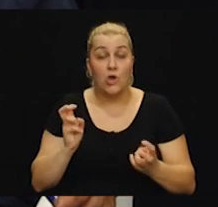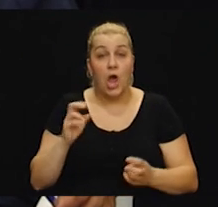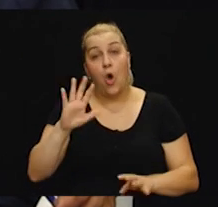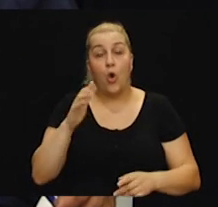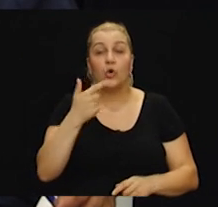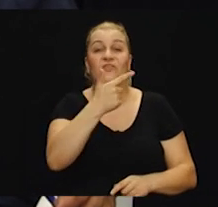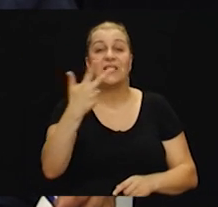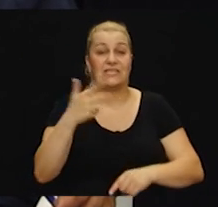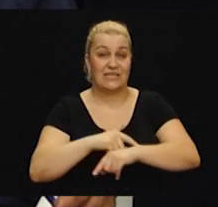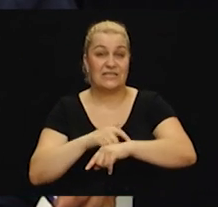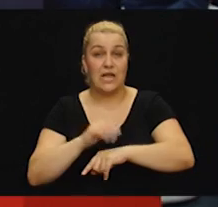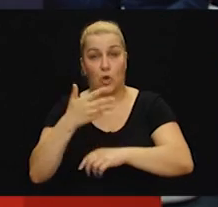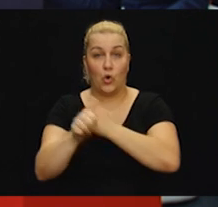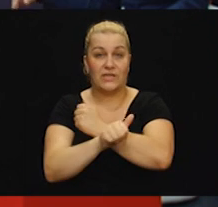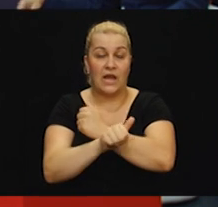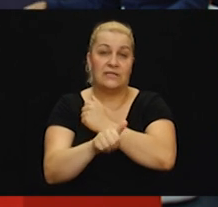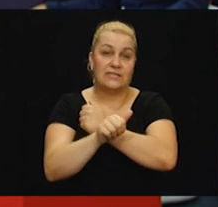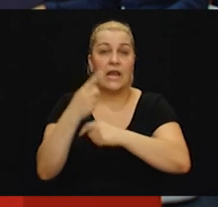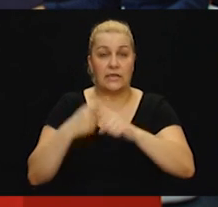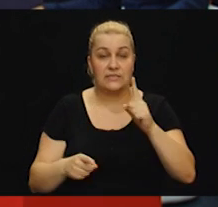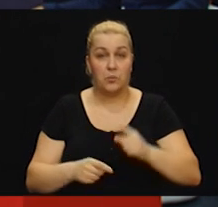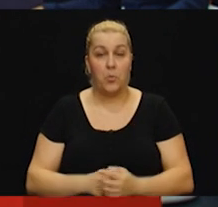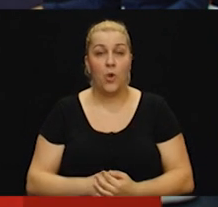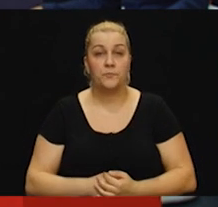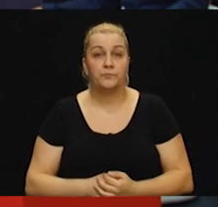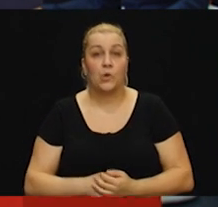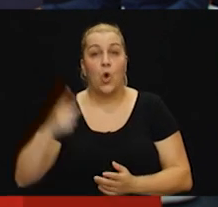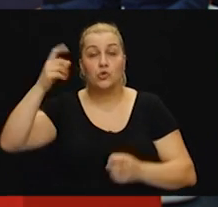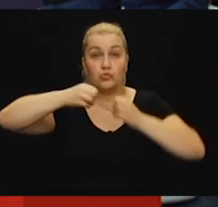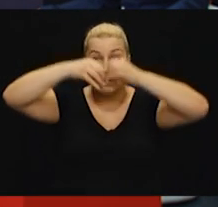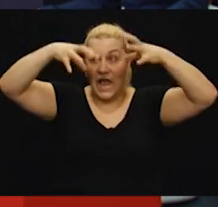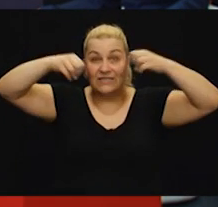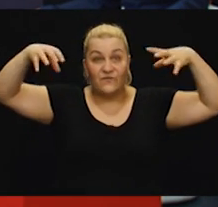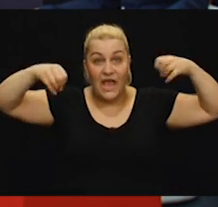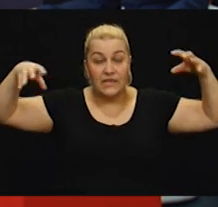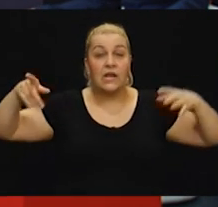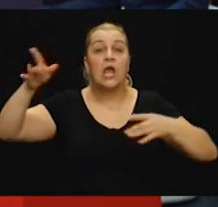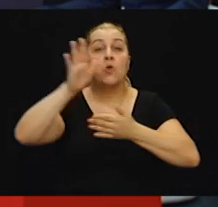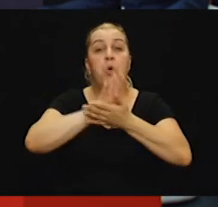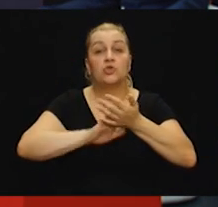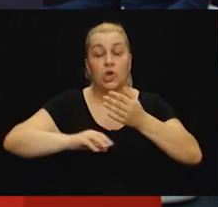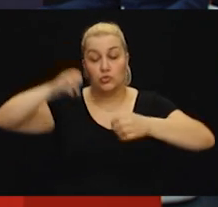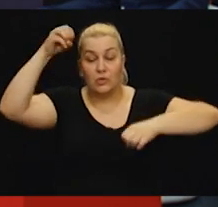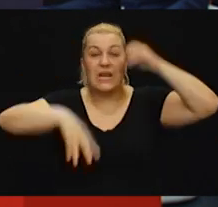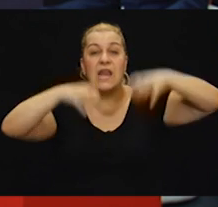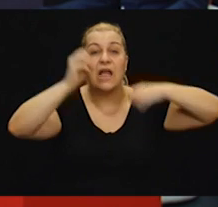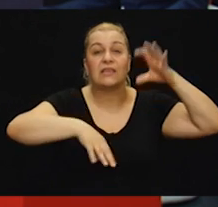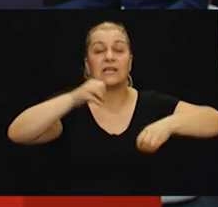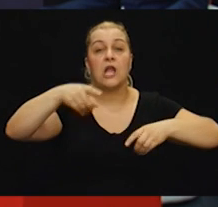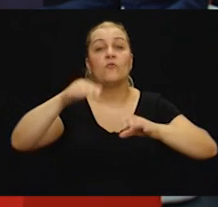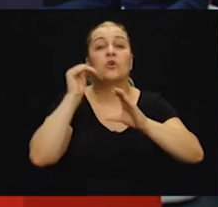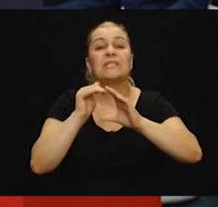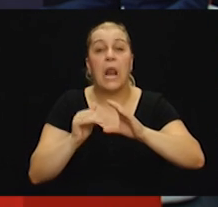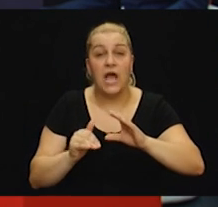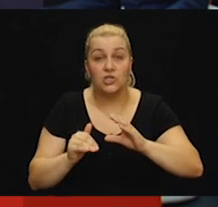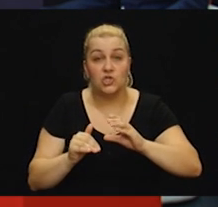23 sata. Tako, tako, 11. 15. rasvijetili i počeli su granatiranje skladišta tamo